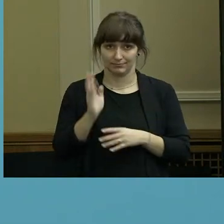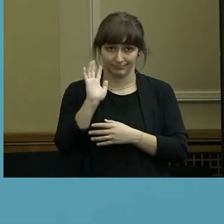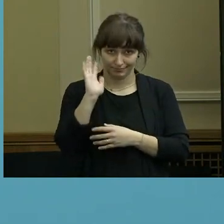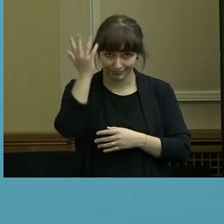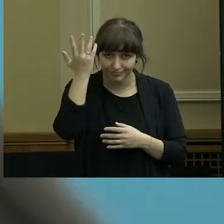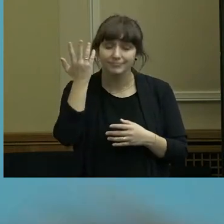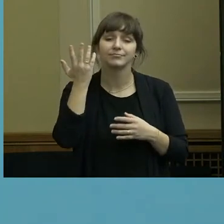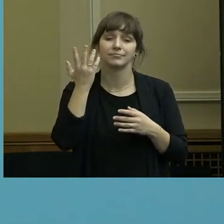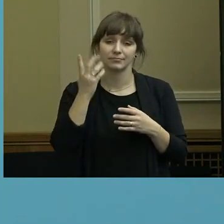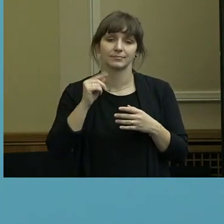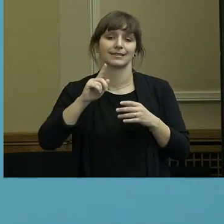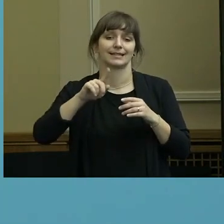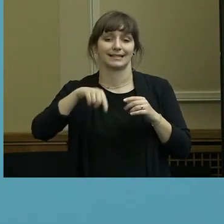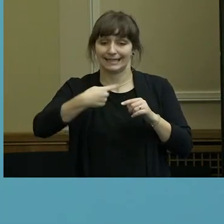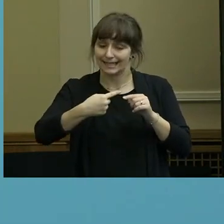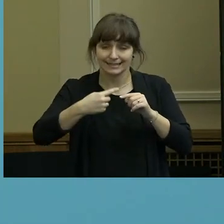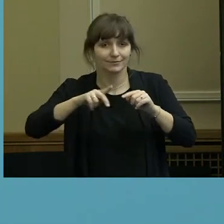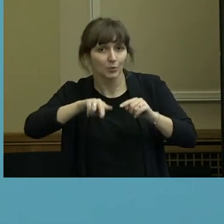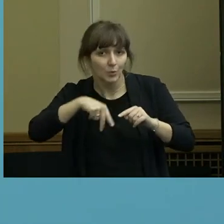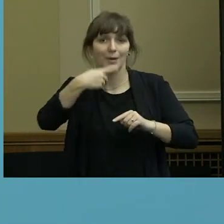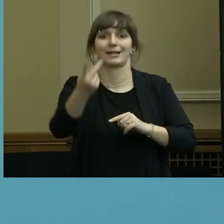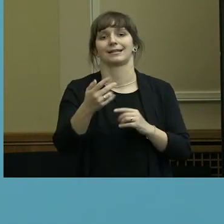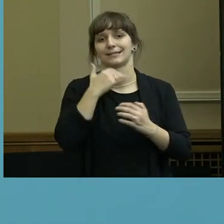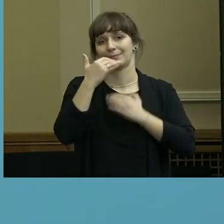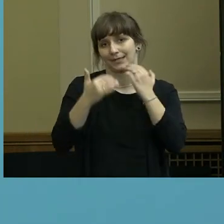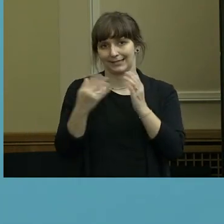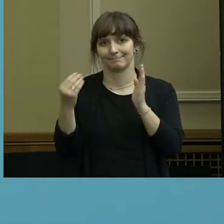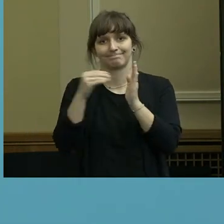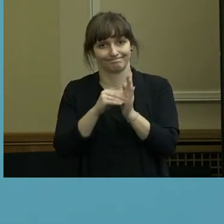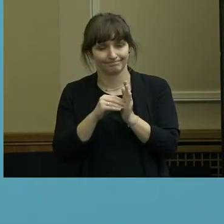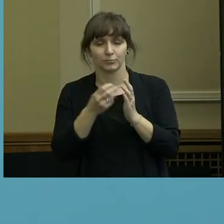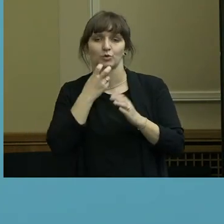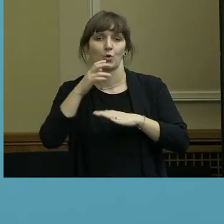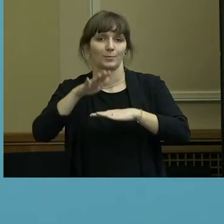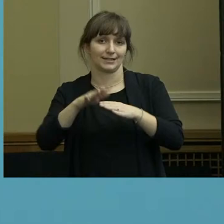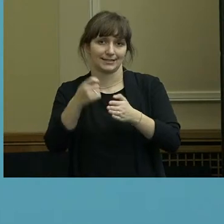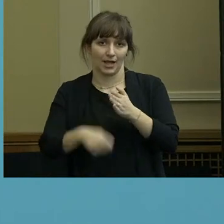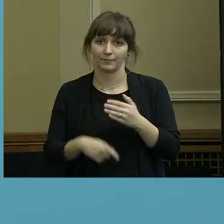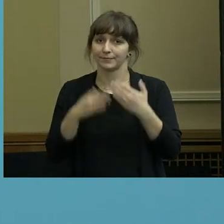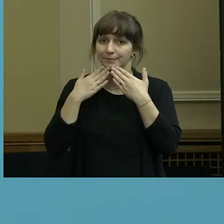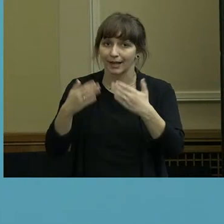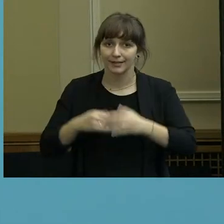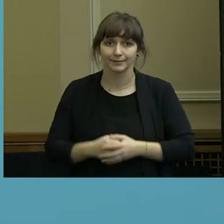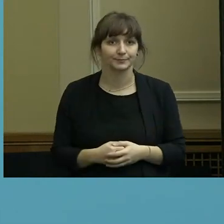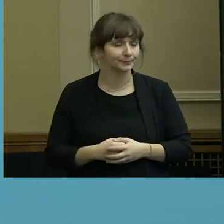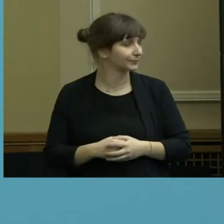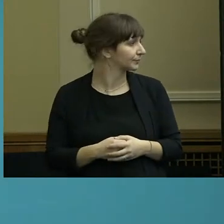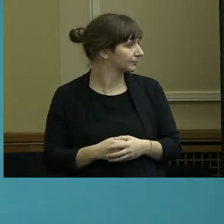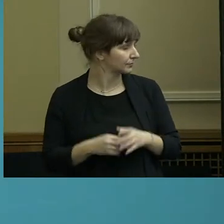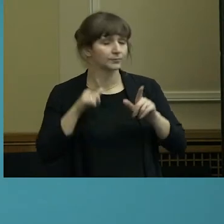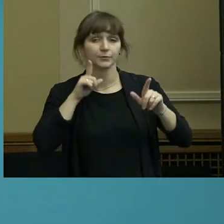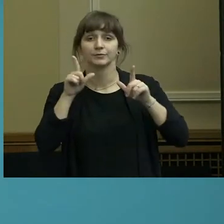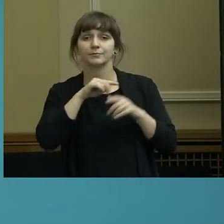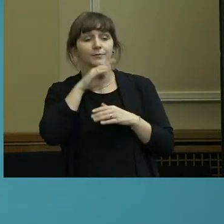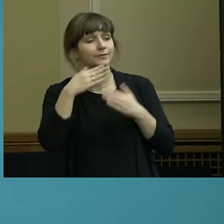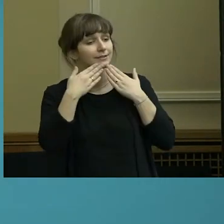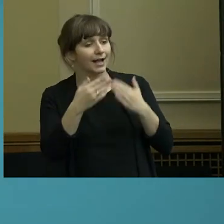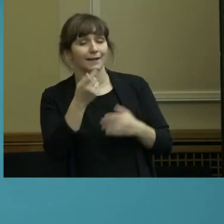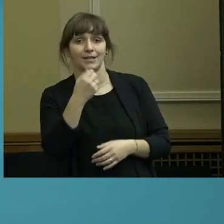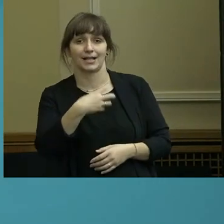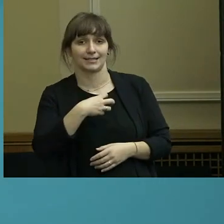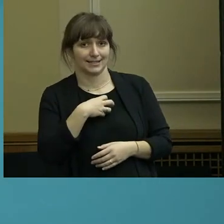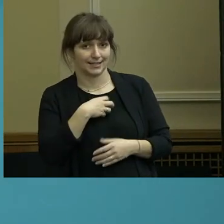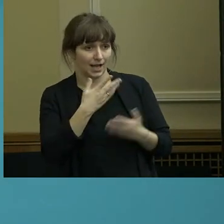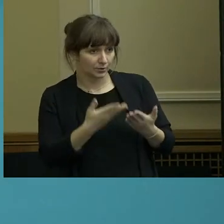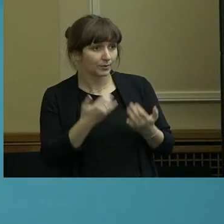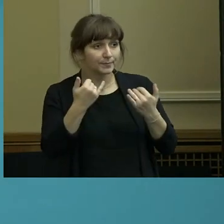übernächsten Bericht aufscheint. Dankeschön. Ich danke dem Finanzsenator. Und gibt es